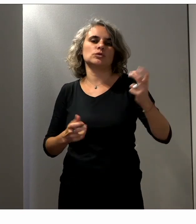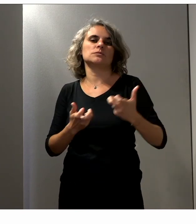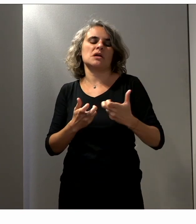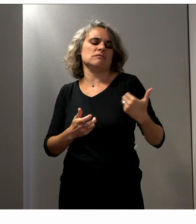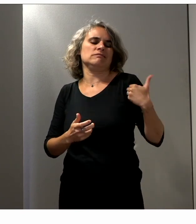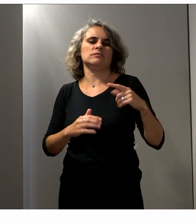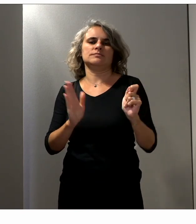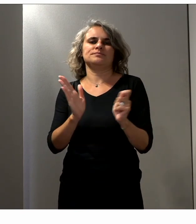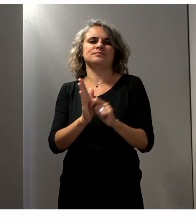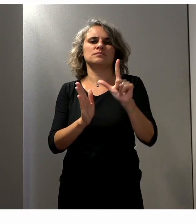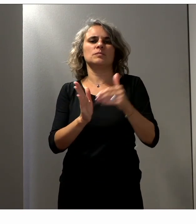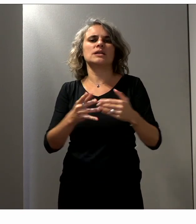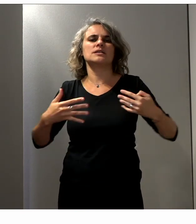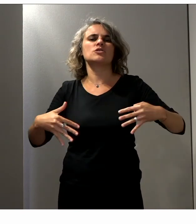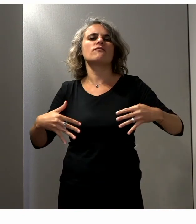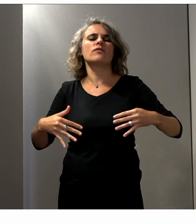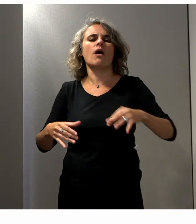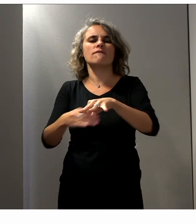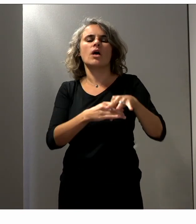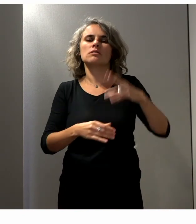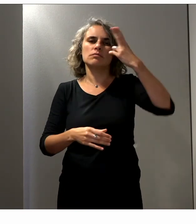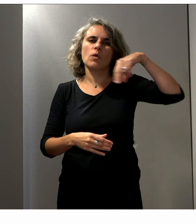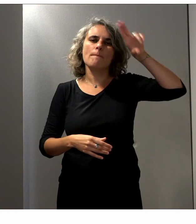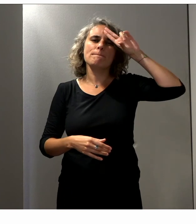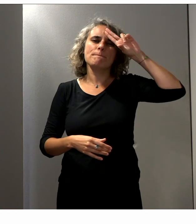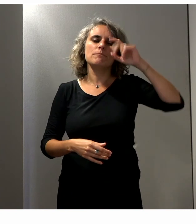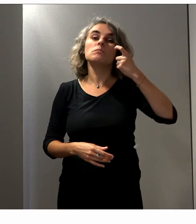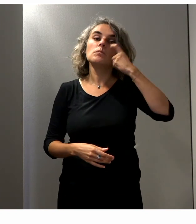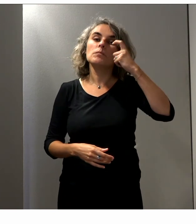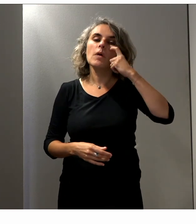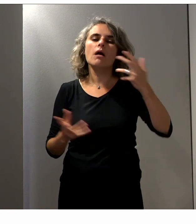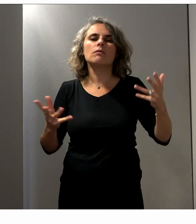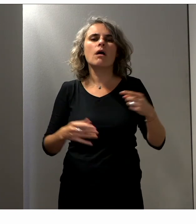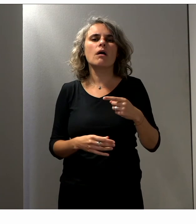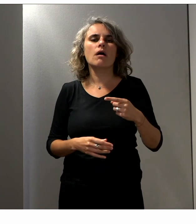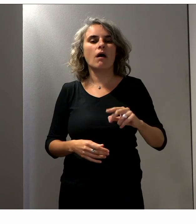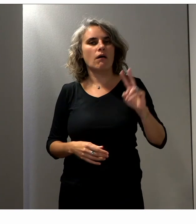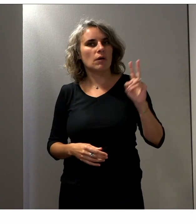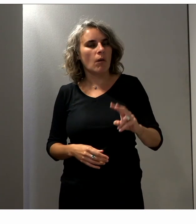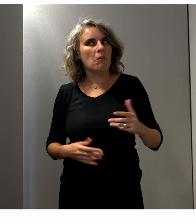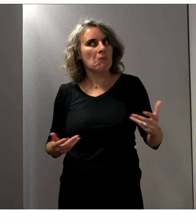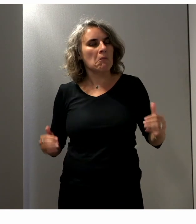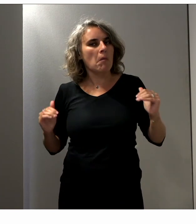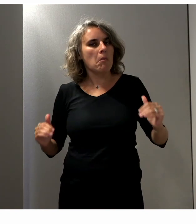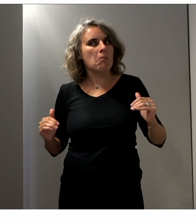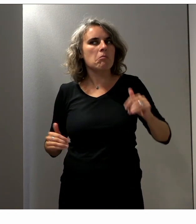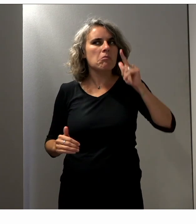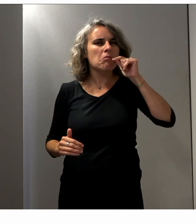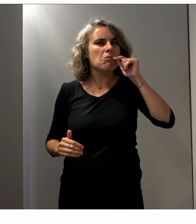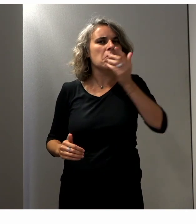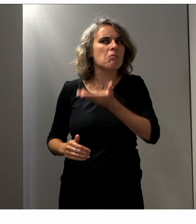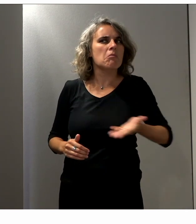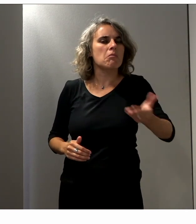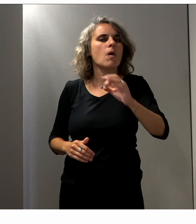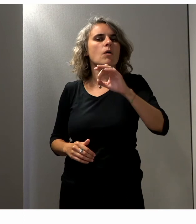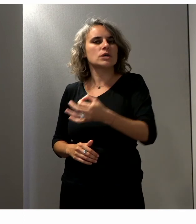dernières européennes 2019. On a pu voir qu'il y a eu un gros effort de fait, en tout cas une prise